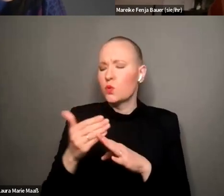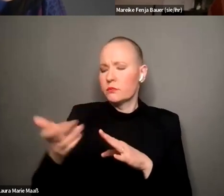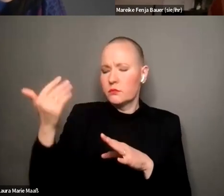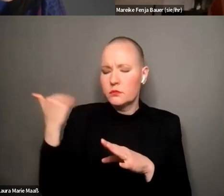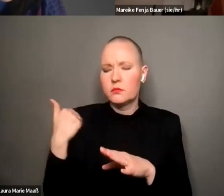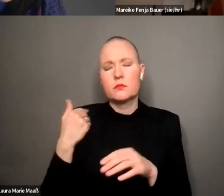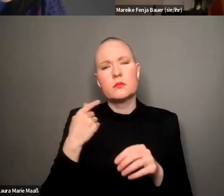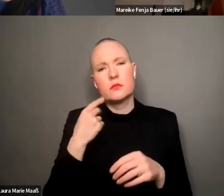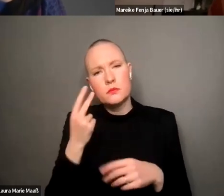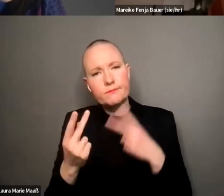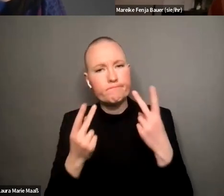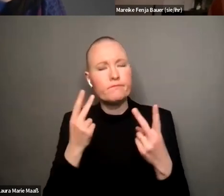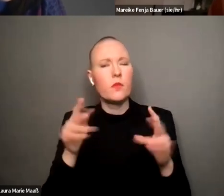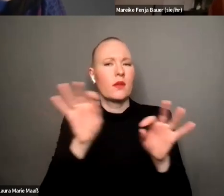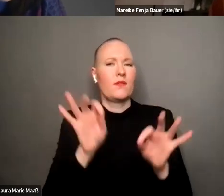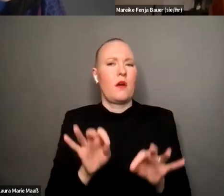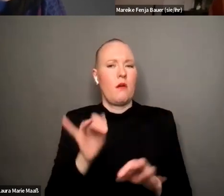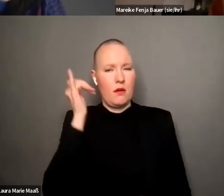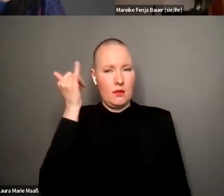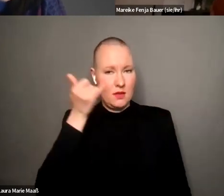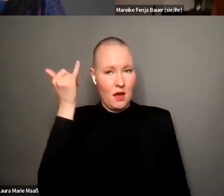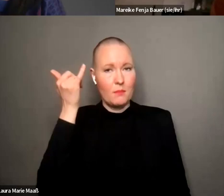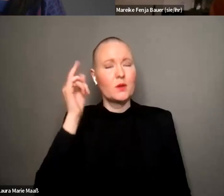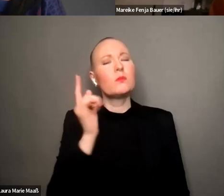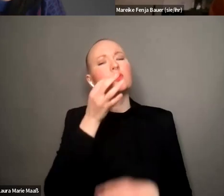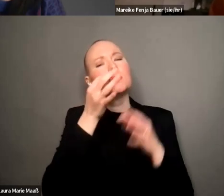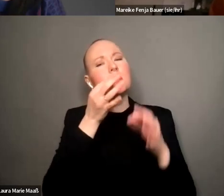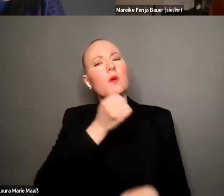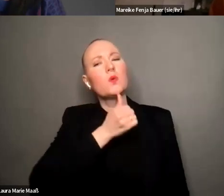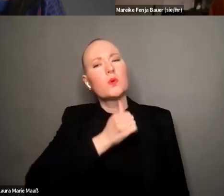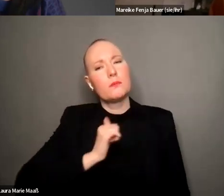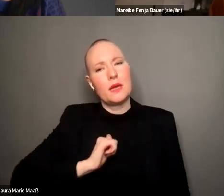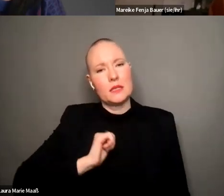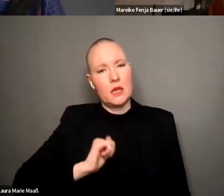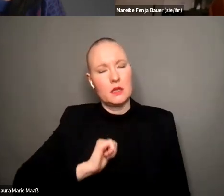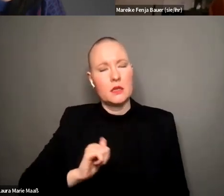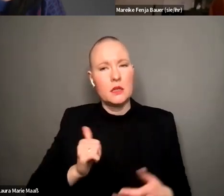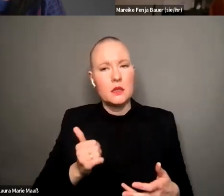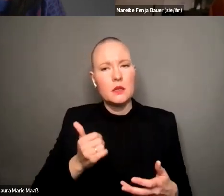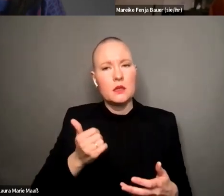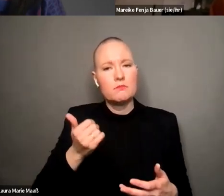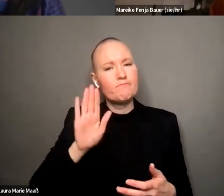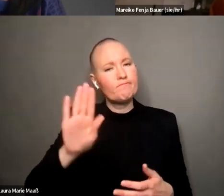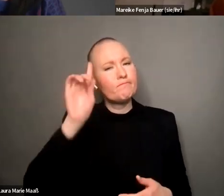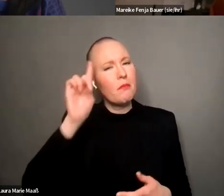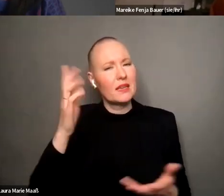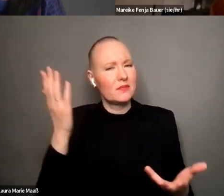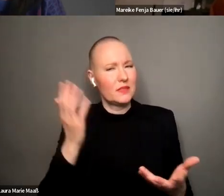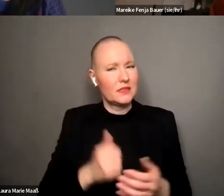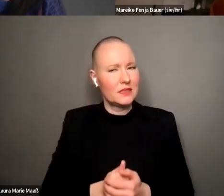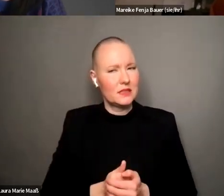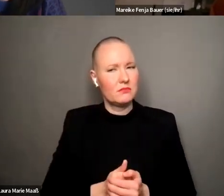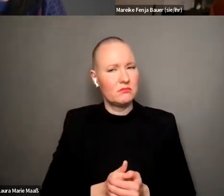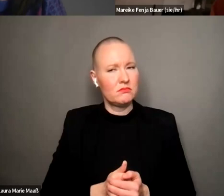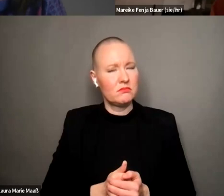eine gefahr ist aber jetzt speziell noch mal auf junge mädchen was denkst du da zu